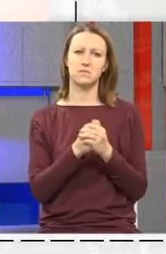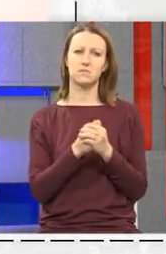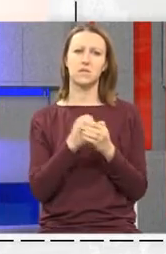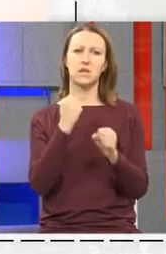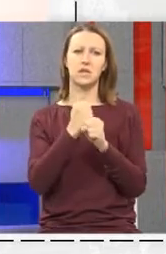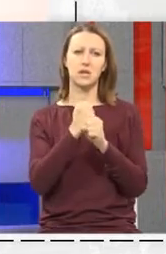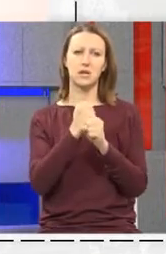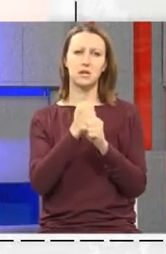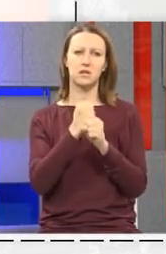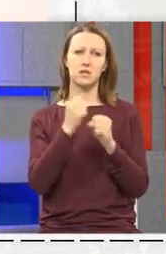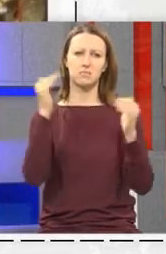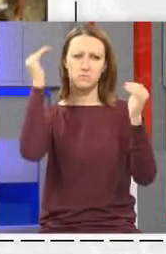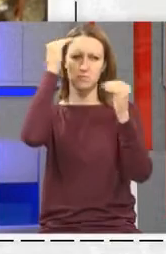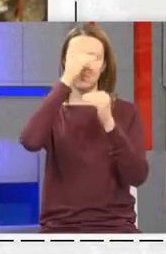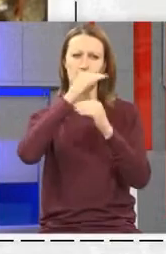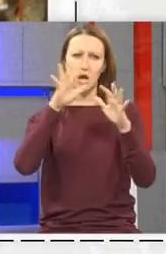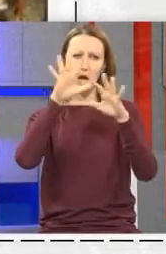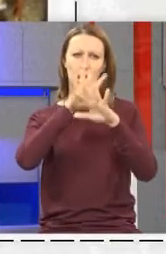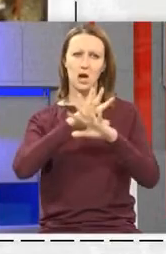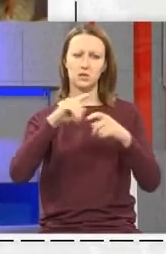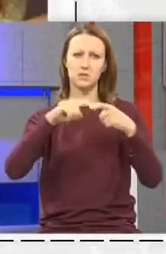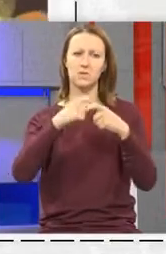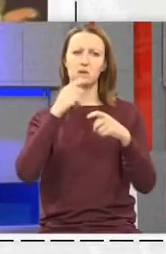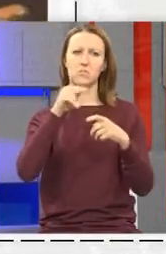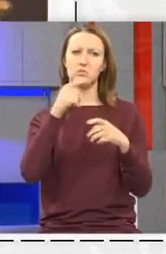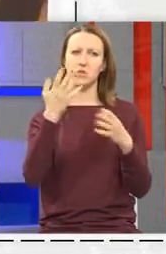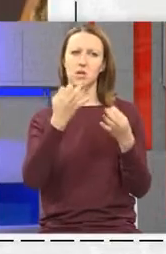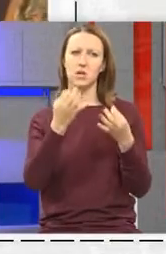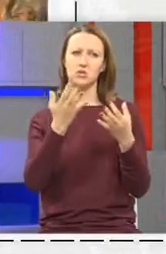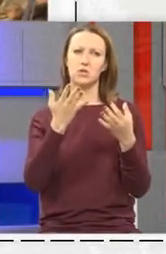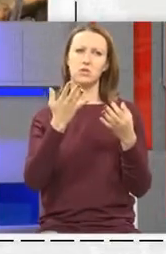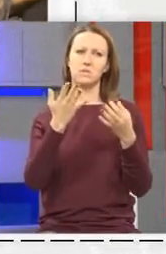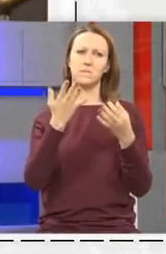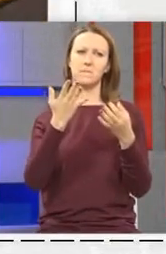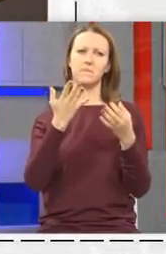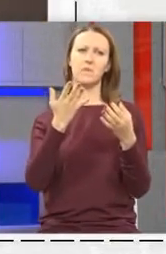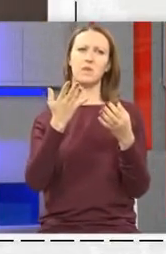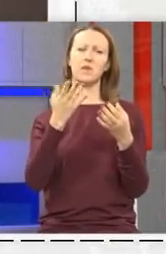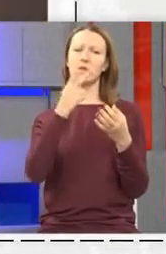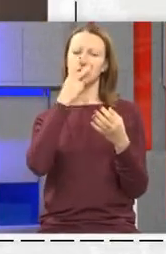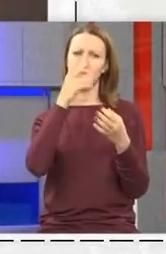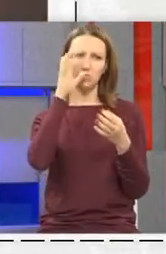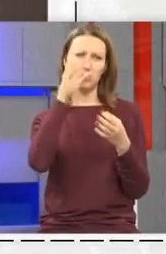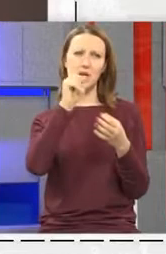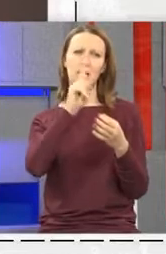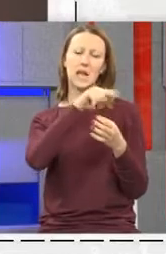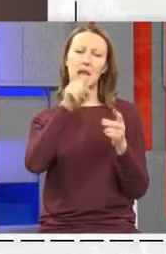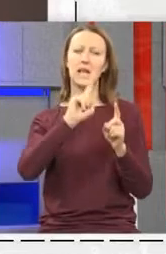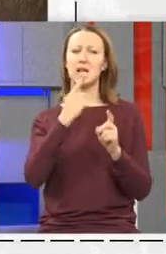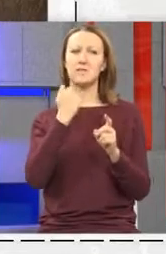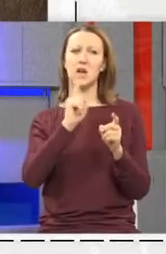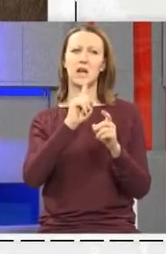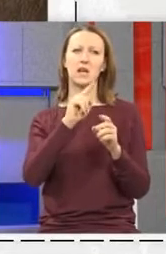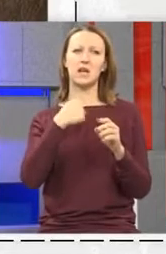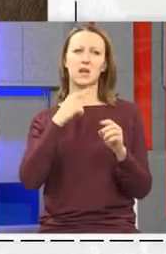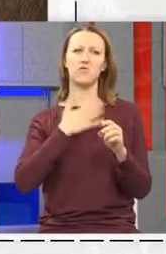Bavim se mračnim nad realizmom I možda se neće ovaj Gledateljstvo svidit Ali nije ni